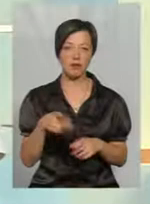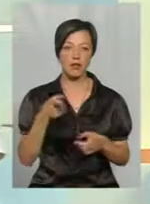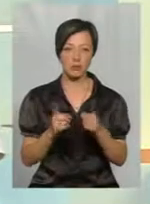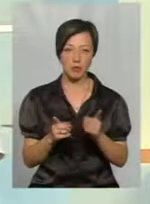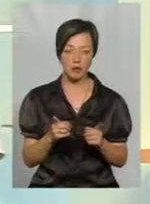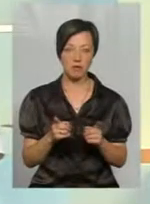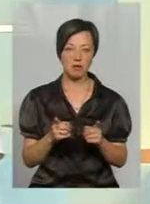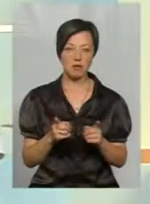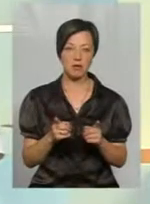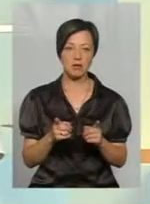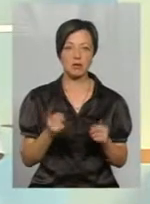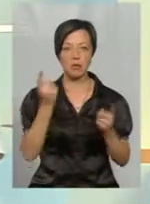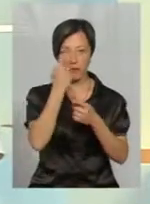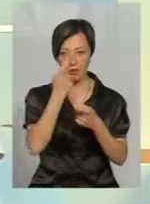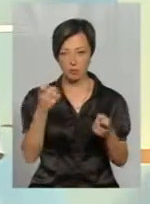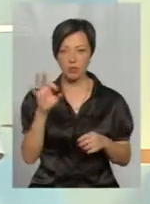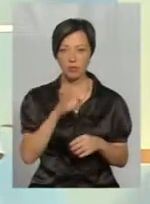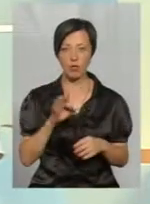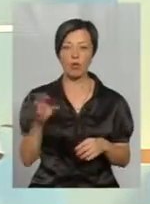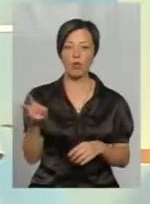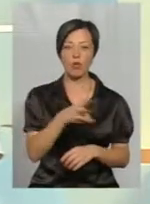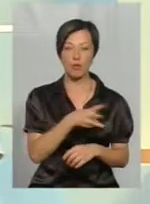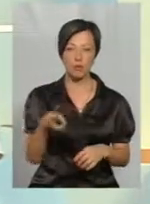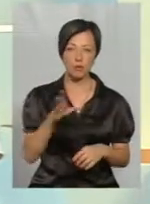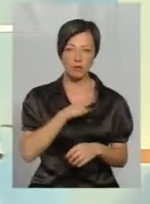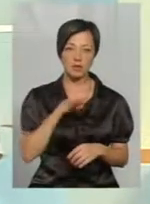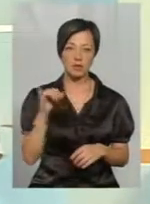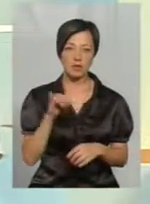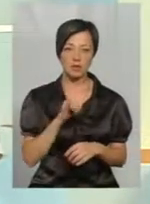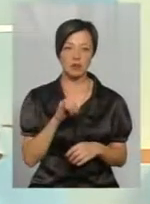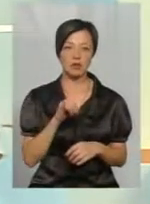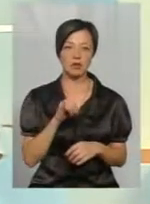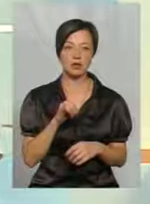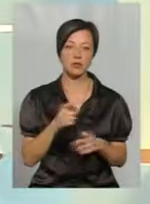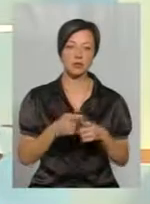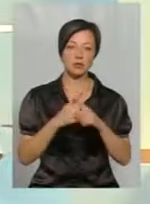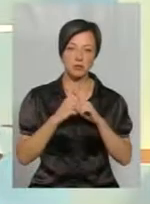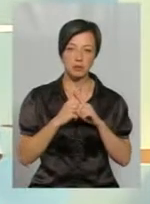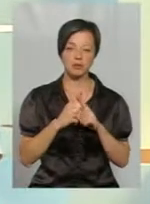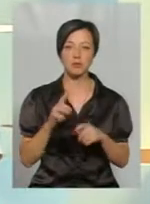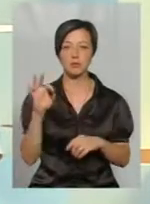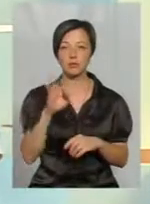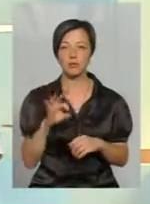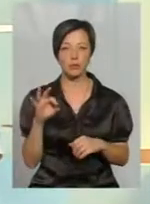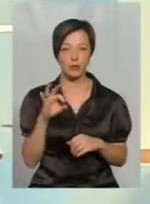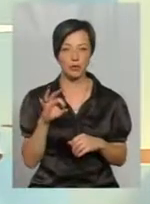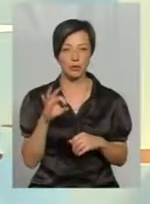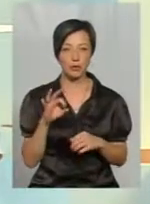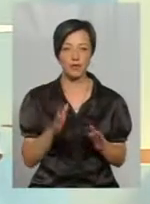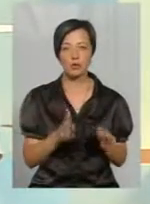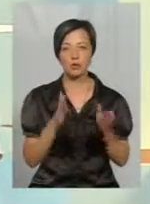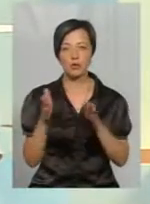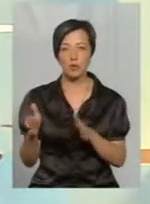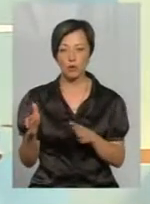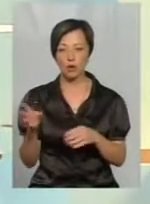насправді і повідомляли про кроплення, і йшли на якісь поступки в плані відстрочки,